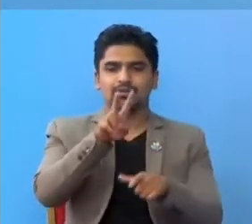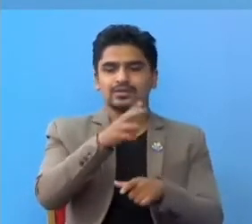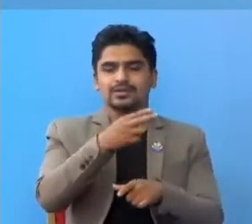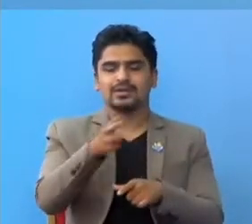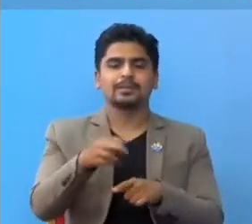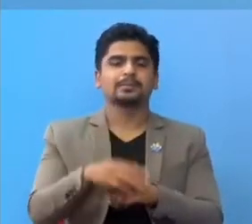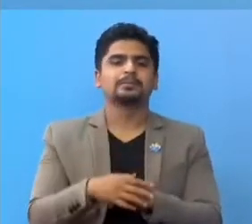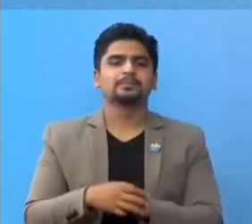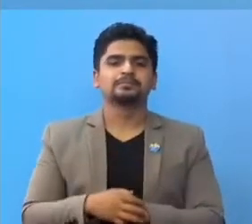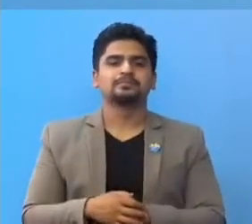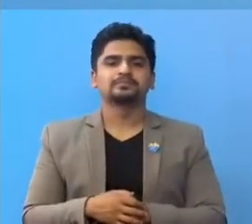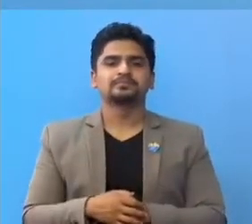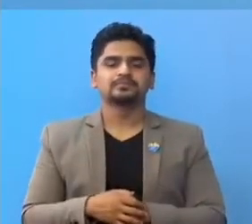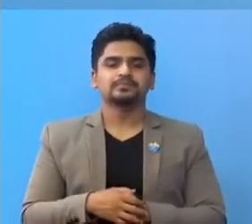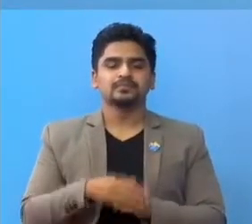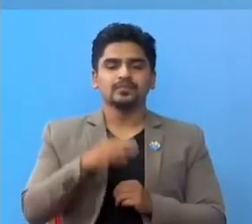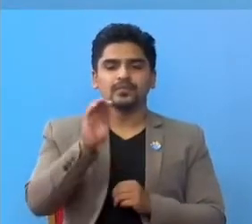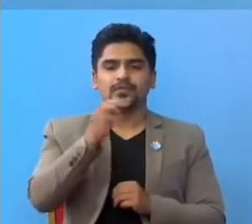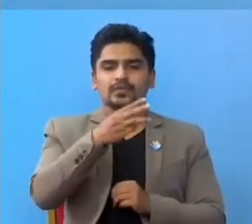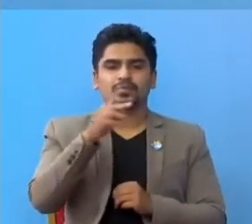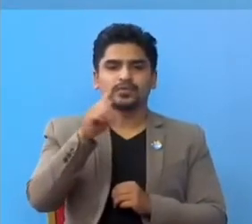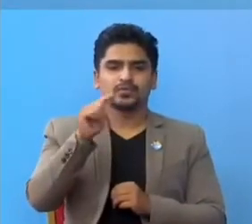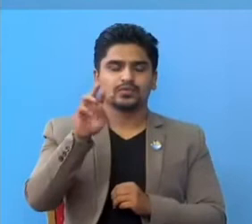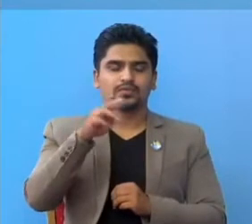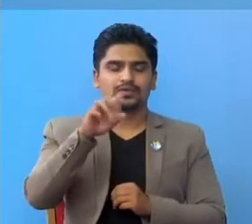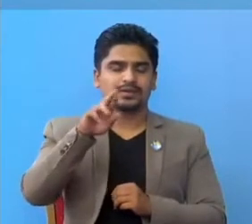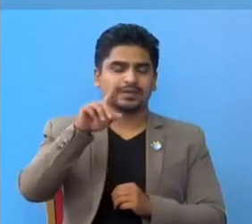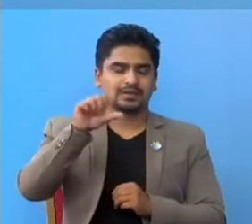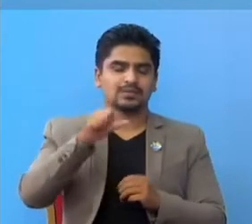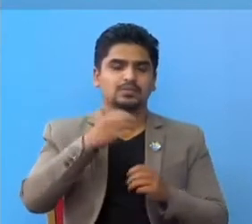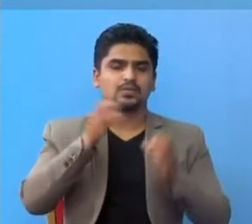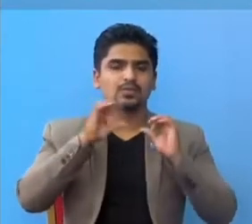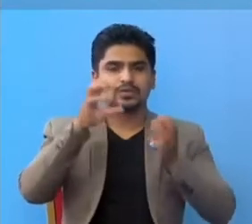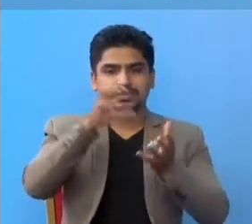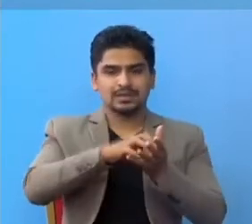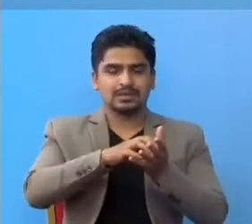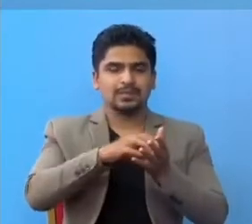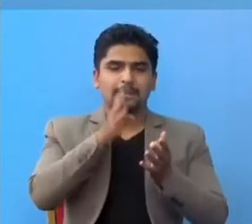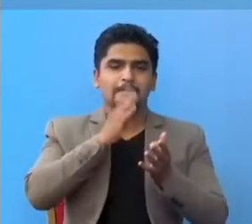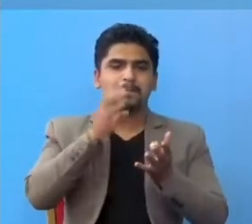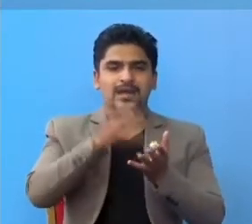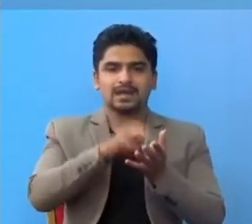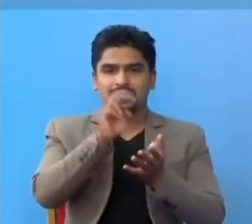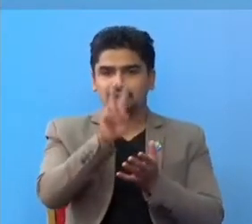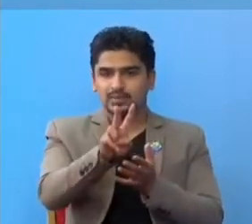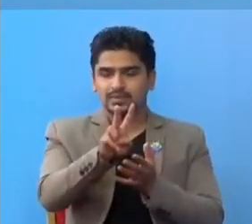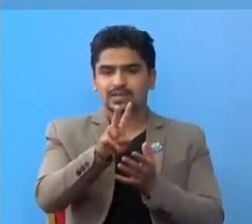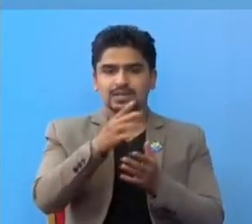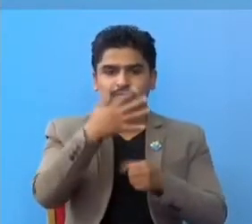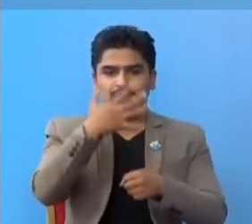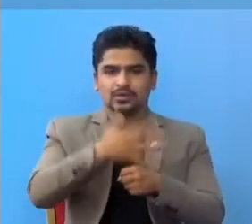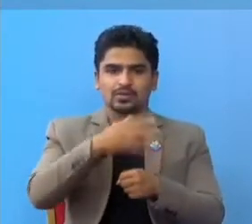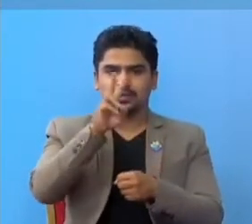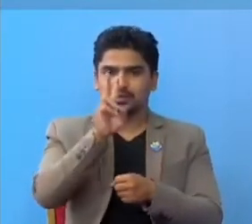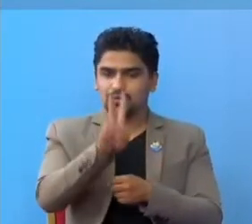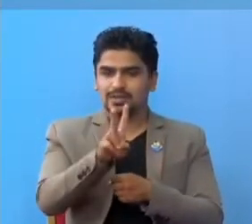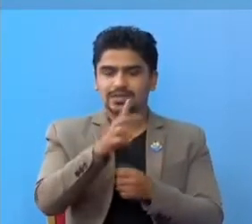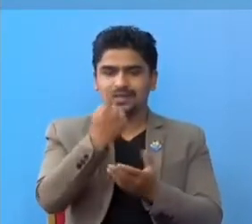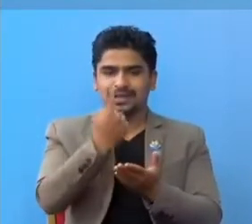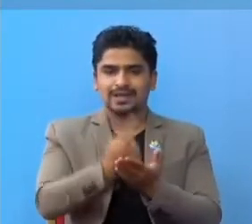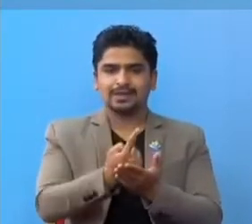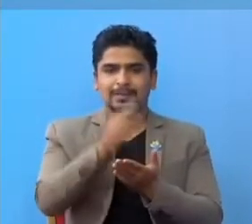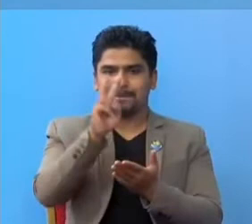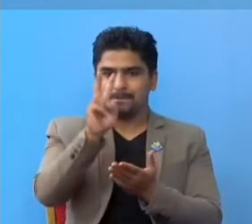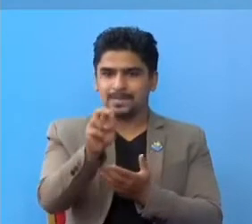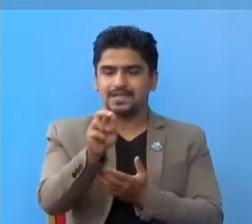जन हुन्यूंच. शुक्रराइट ट्रपिकल अस्पताल प्रयोक्सालामए बारा का दू जन भक्तपुर का दू काफण्डु